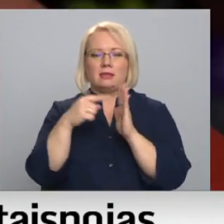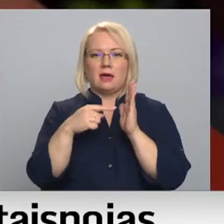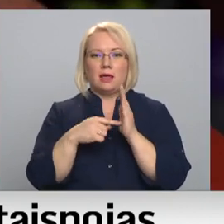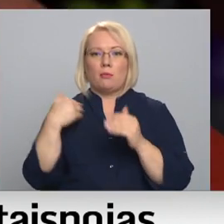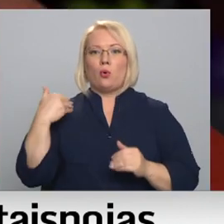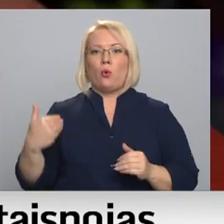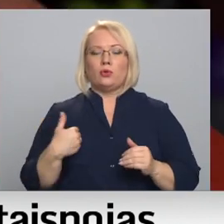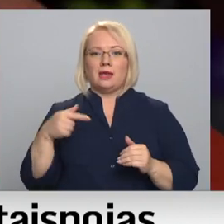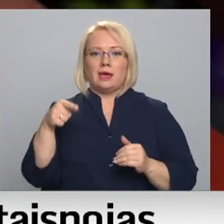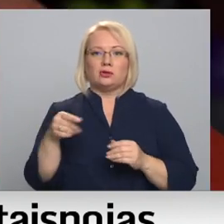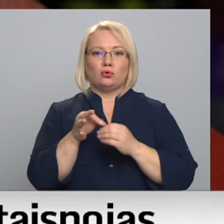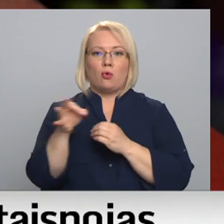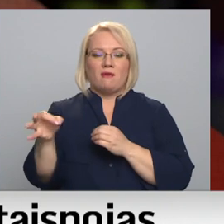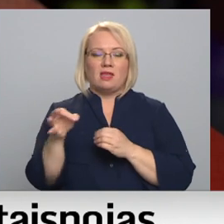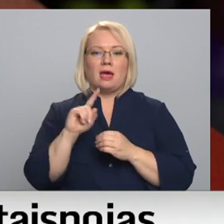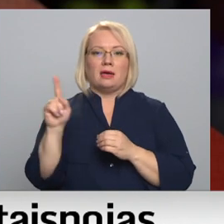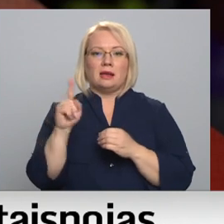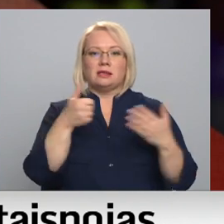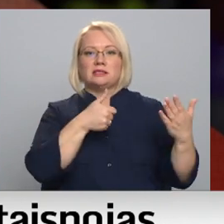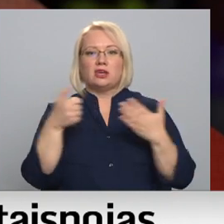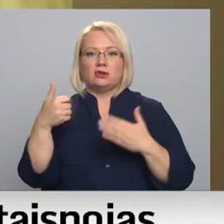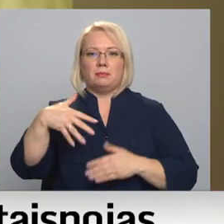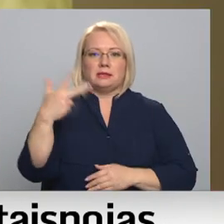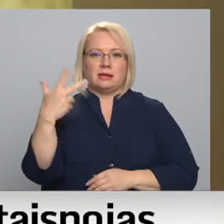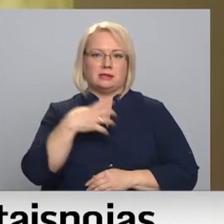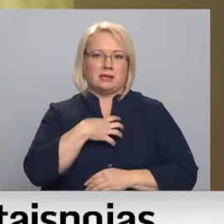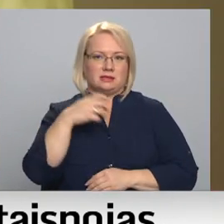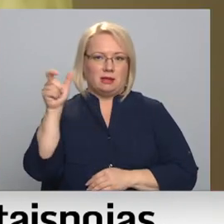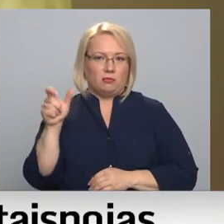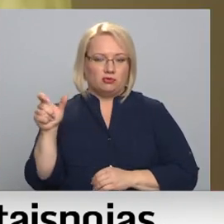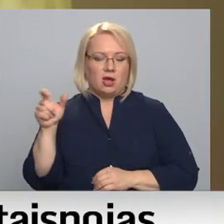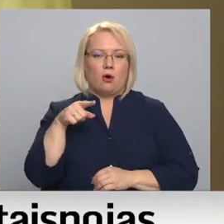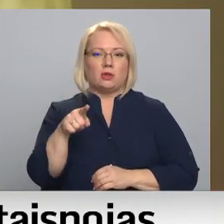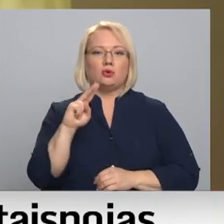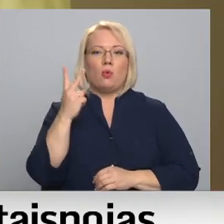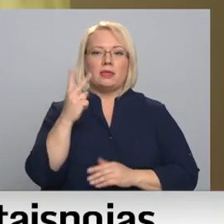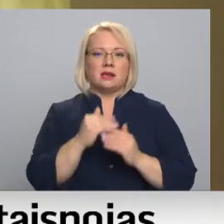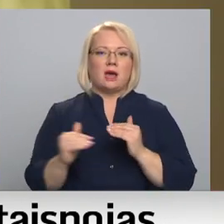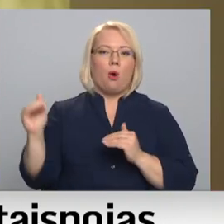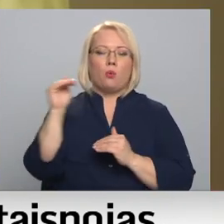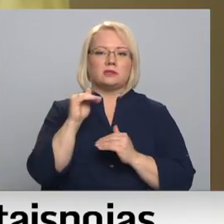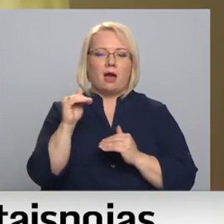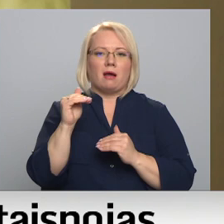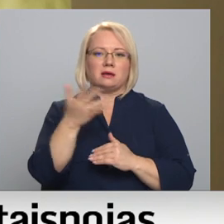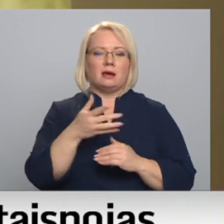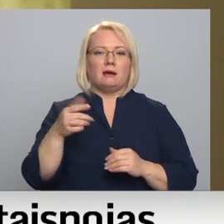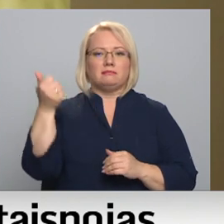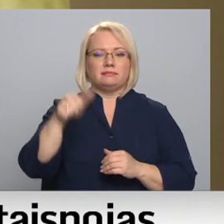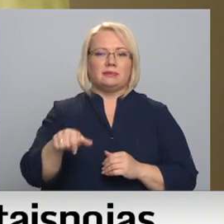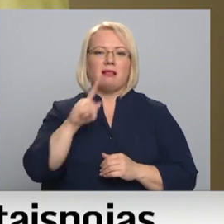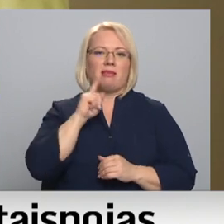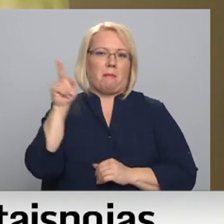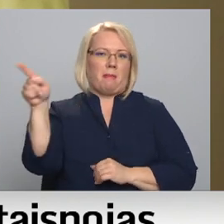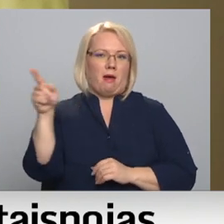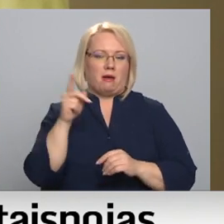novadā infekcija konstatēta 653 cilvēkiem. Tas ir otrais augstākais rādītājs, kur zemē aizliepājis. Vecuma